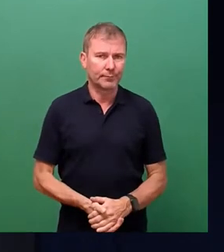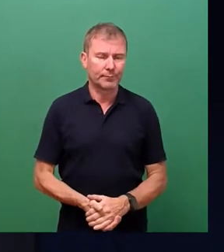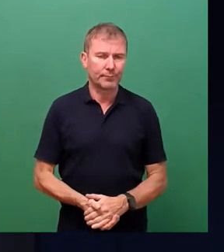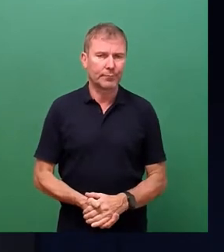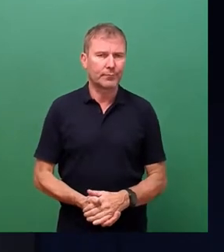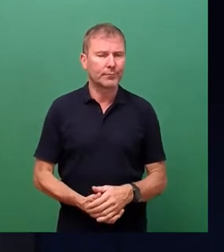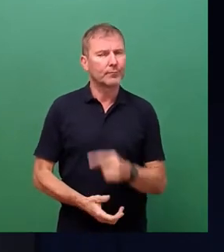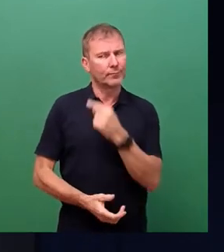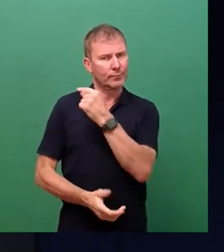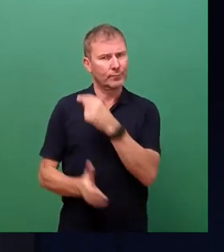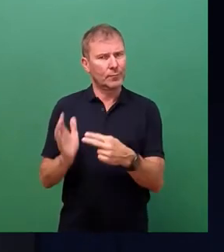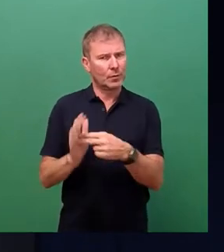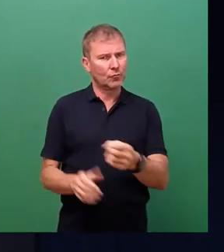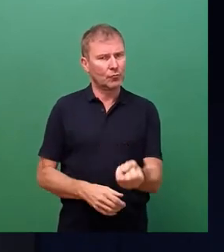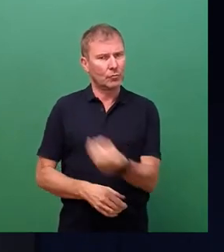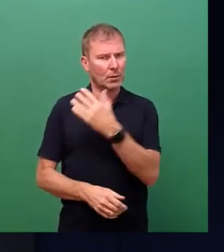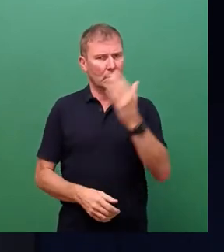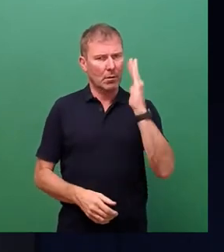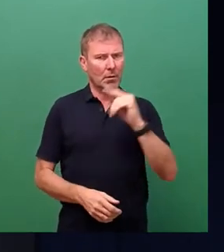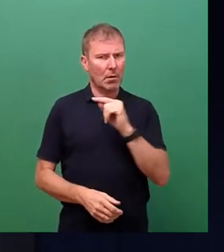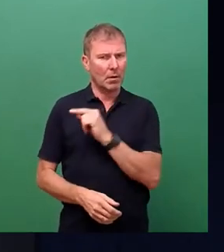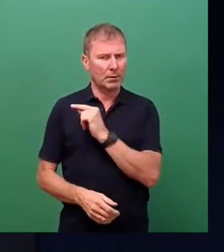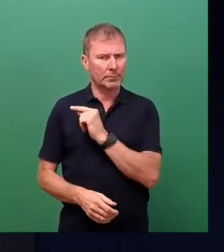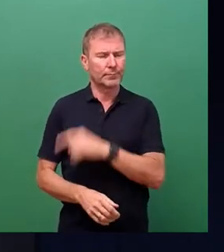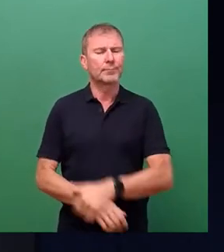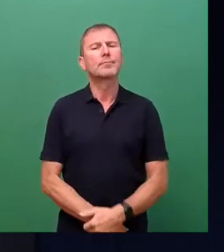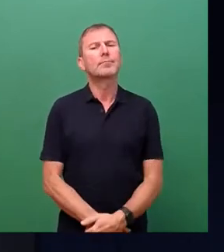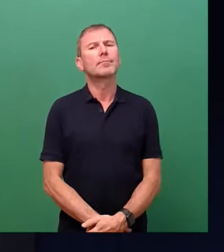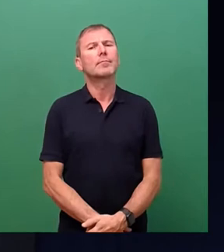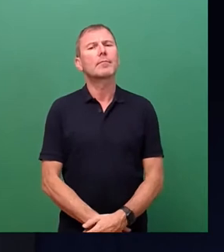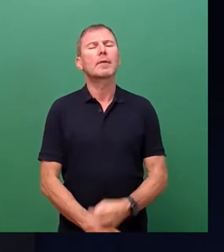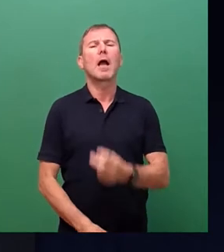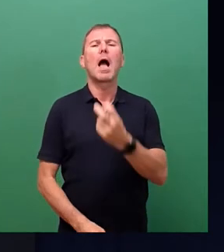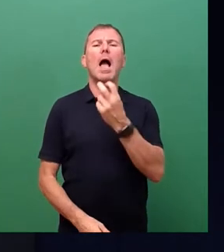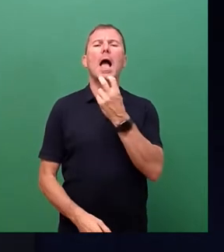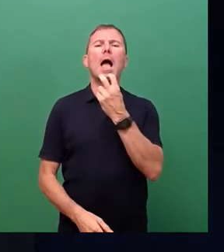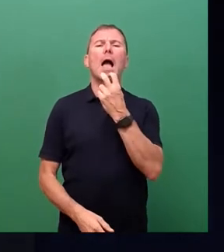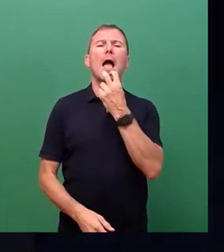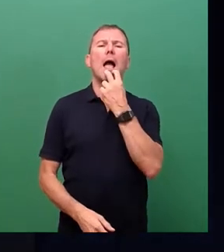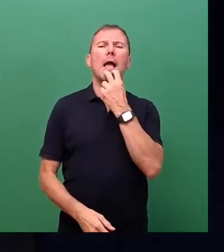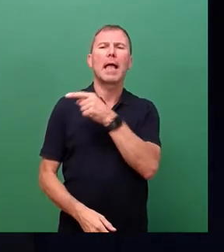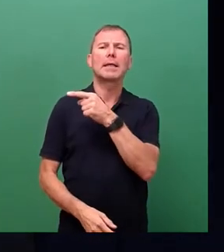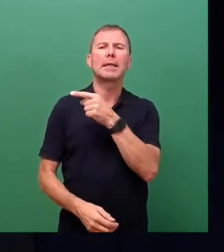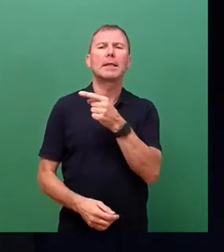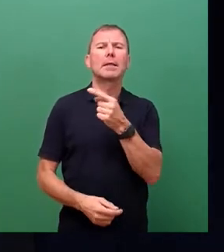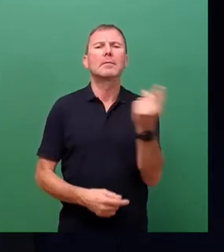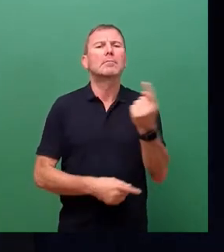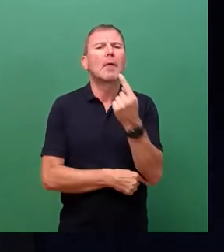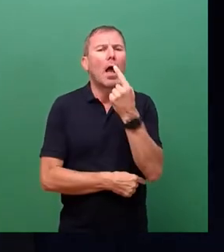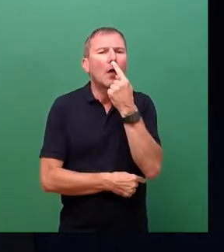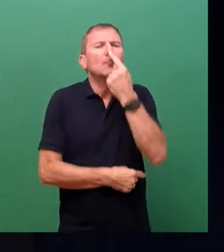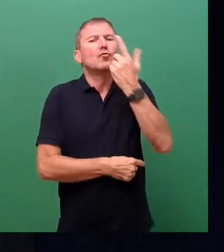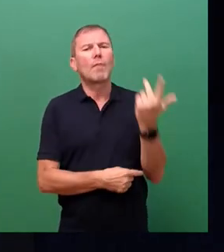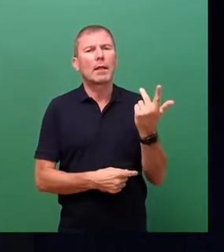die Energie, die zufällig in das Netz